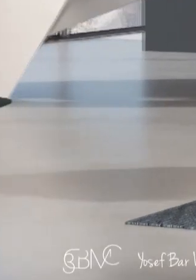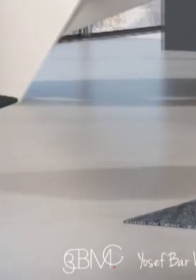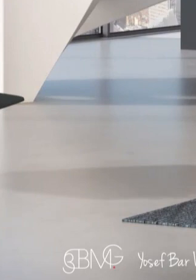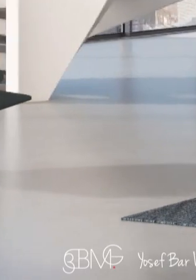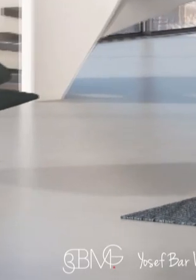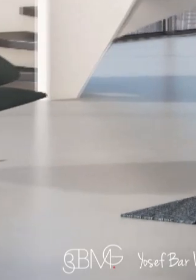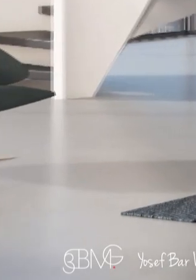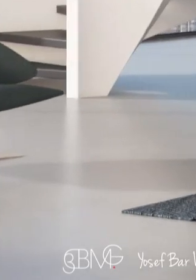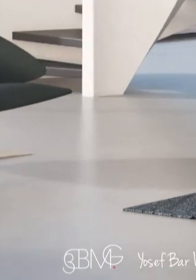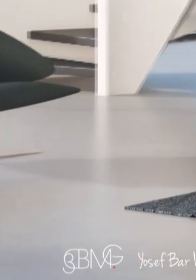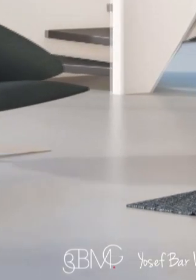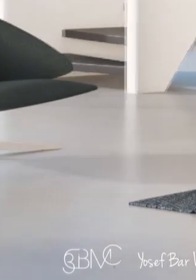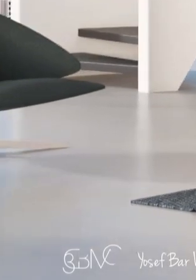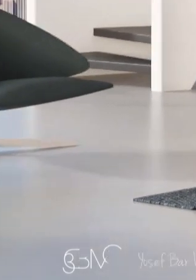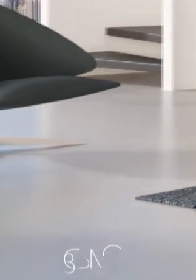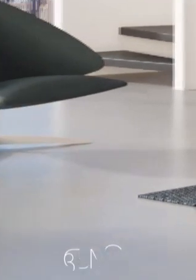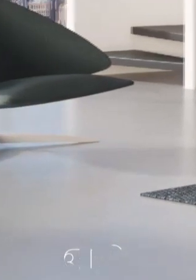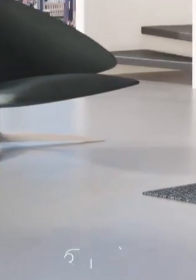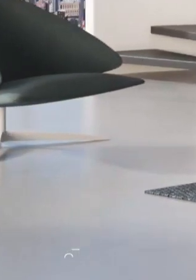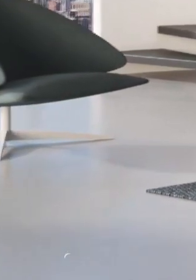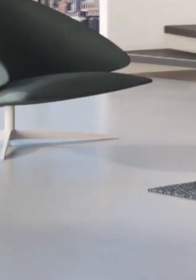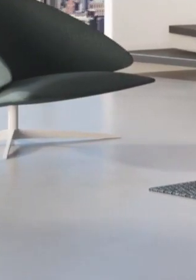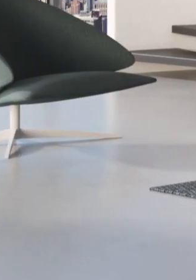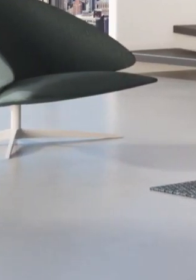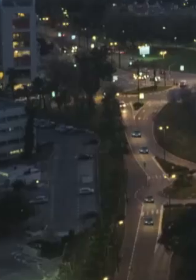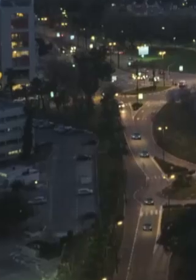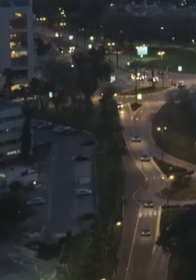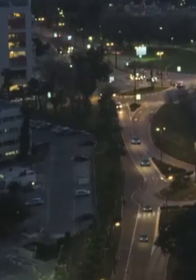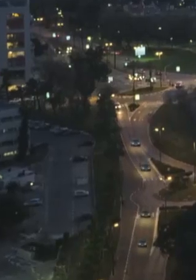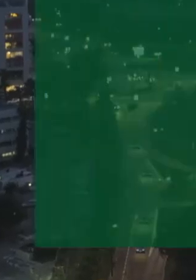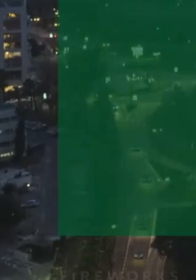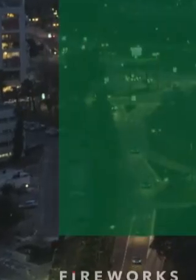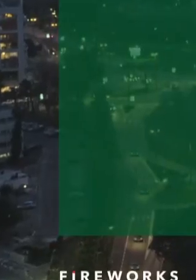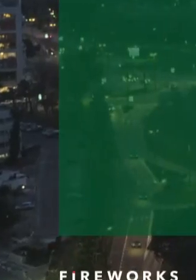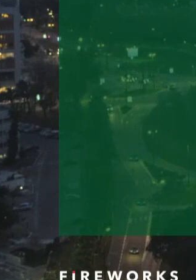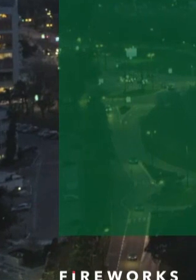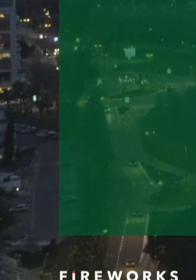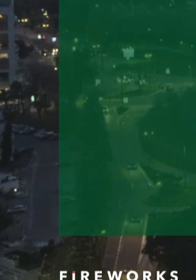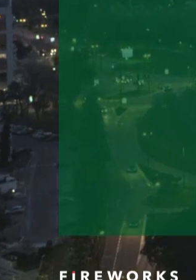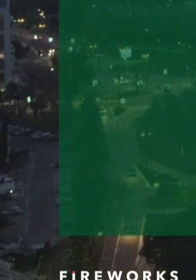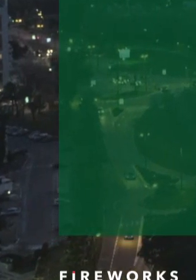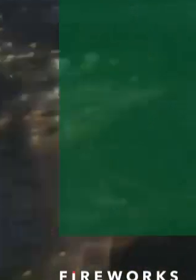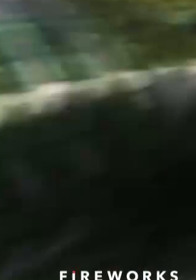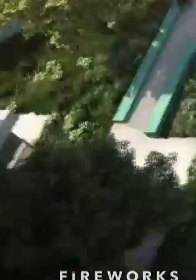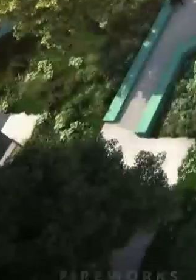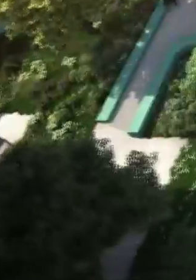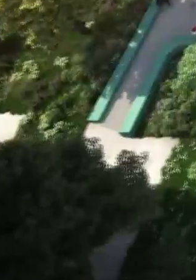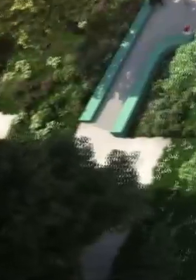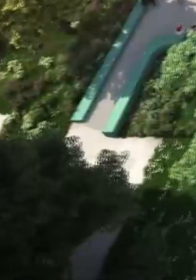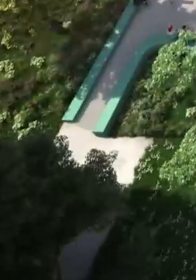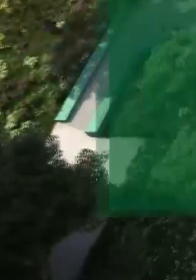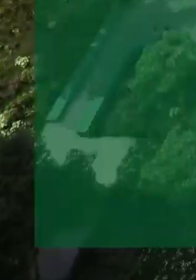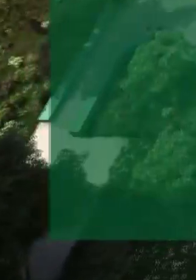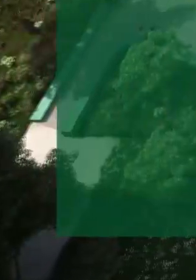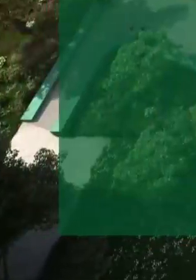נראה אותך יוצא מהמיטה. סווי סיסטם, מיטה רחמה. הירד הבא של תל אביב. יר תל